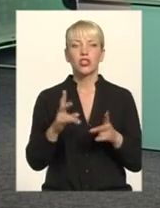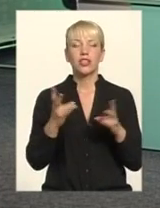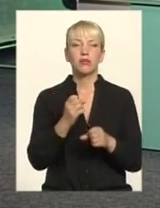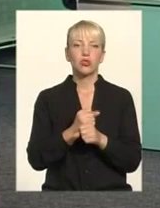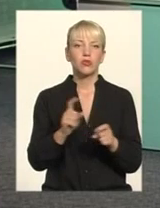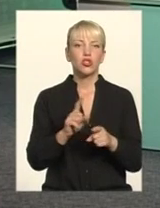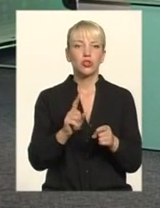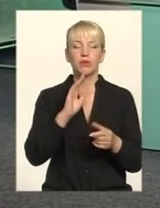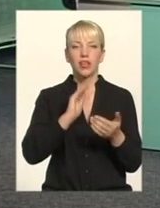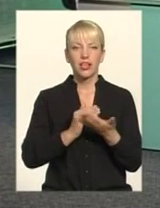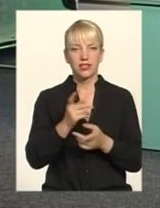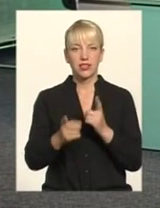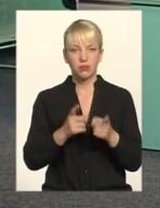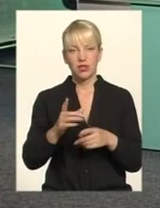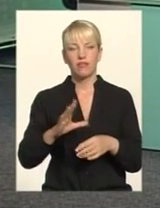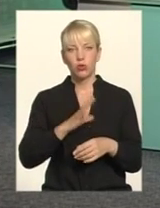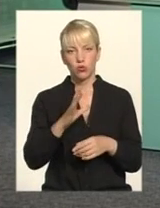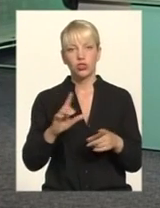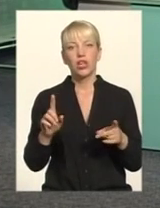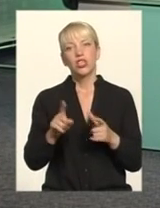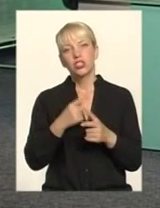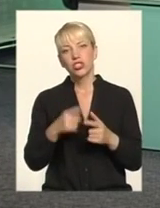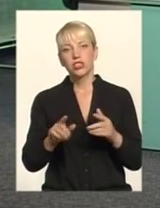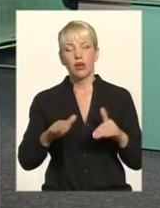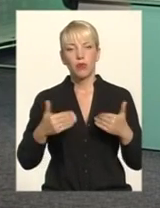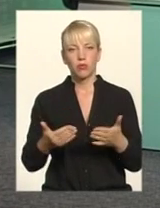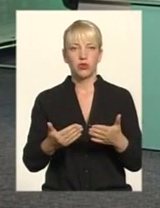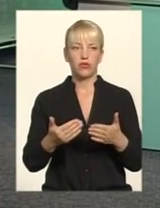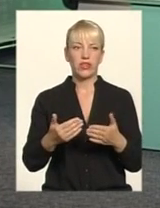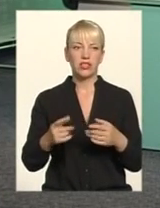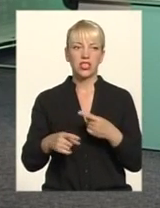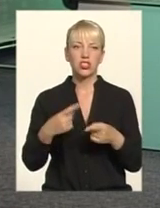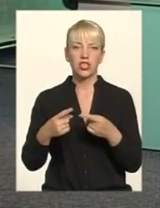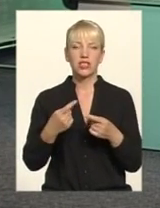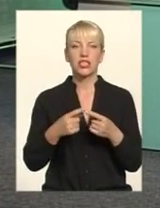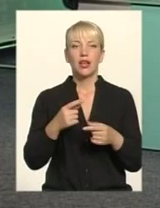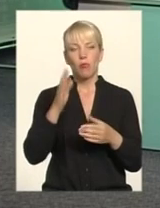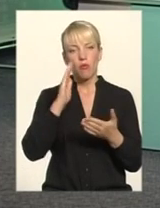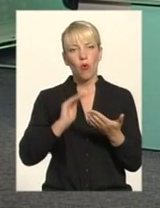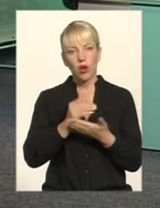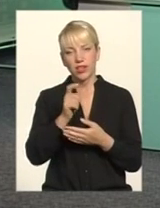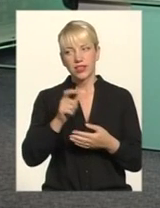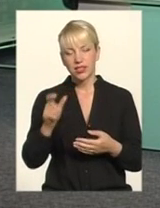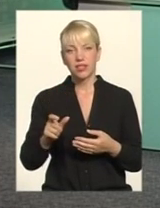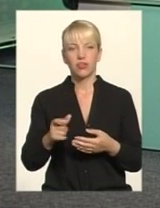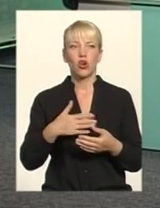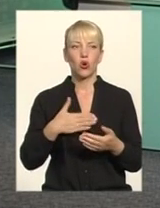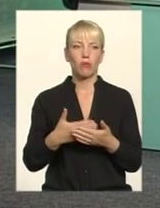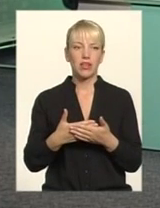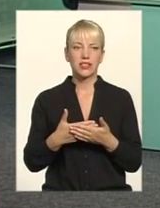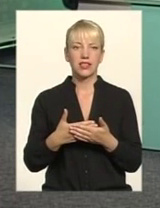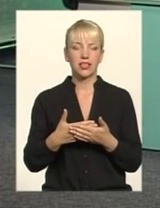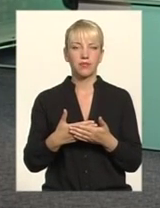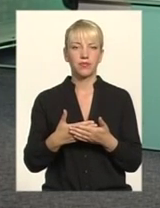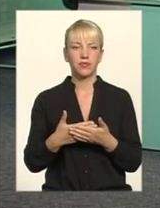аби все-таки ті якісні зміни відбулися? Чи запропоновані, скажімо, через тих самих політиків Громадських активістів